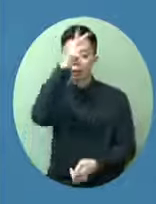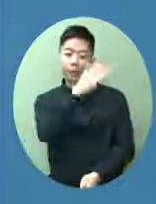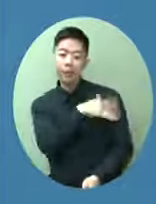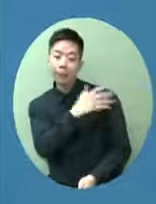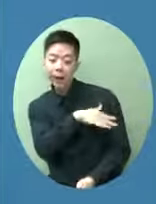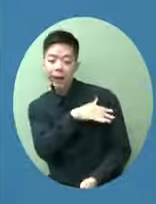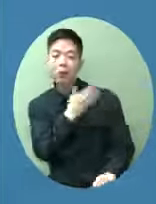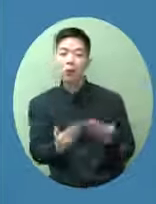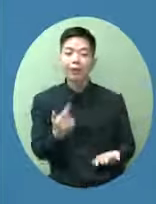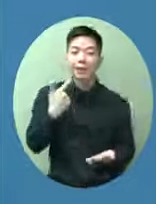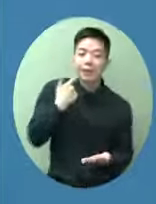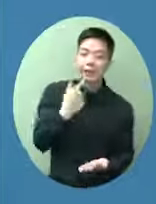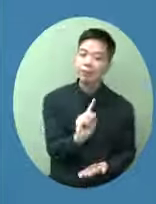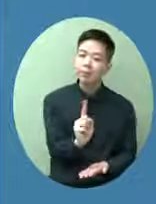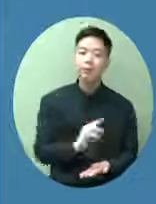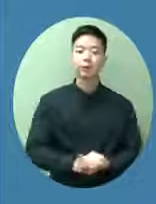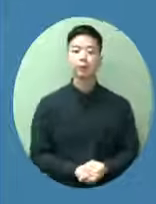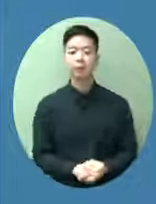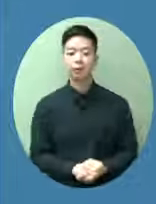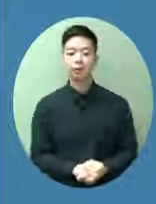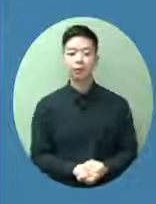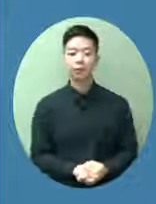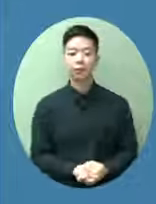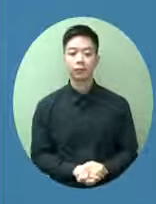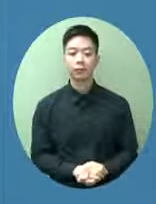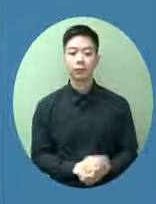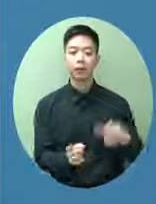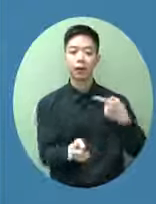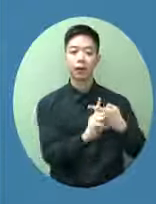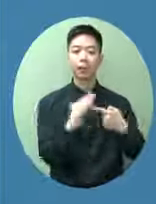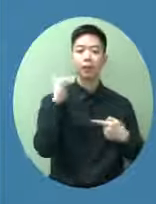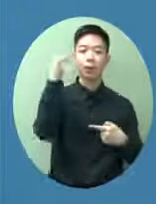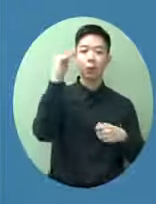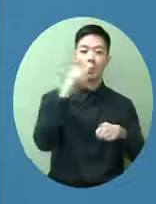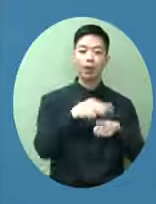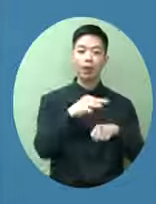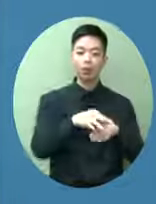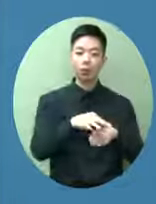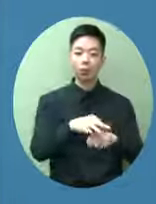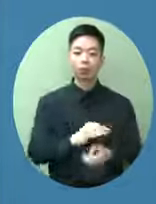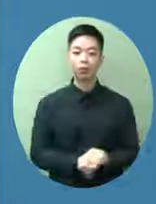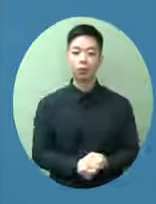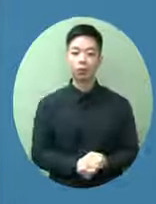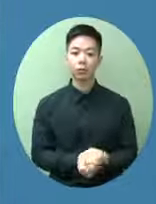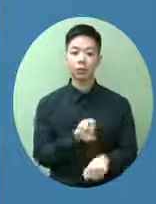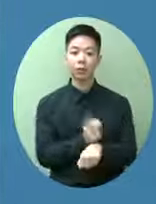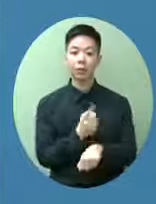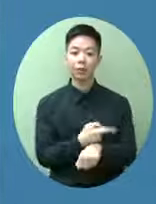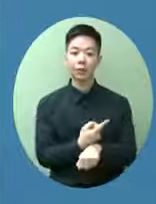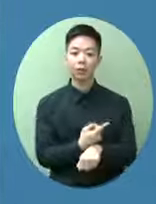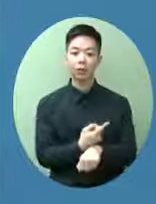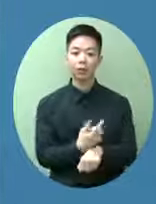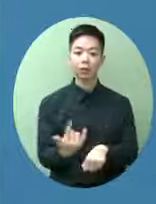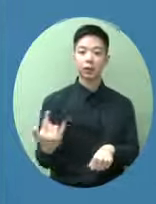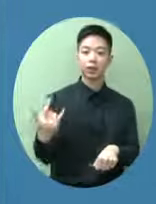很嚴謹的政策我們亦對於最高風險的地方是暫時不批准非